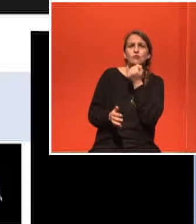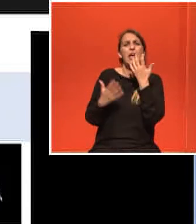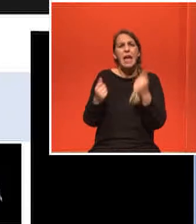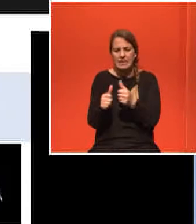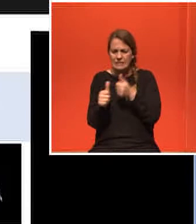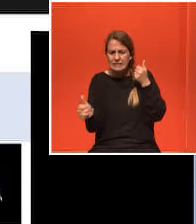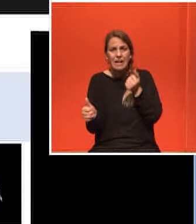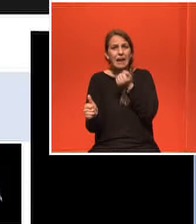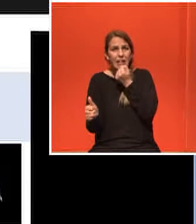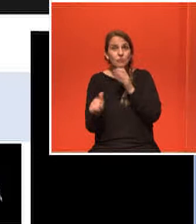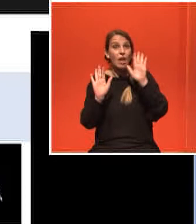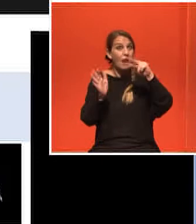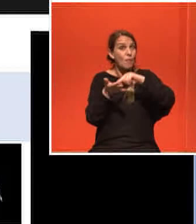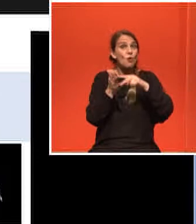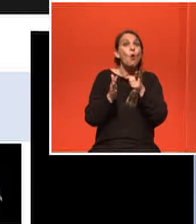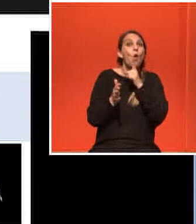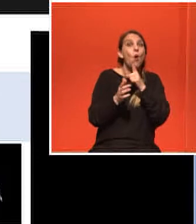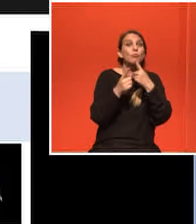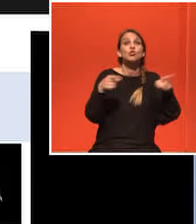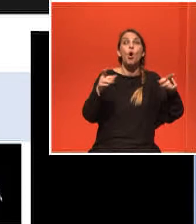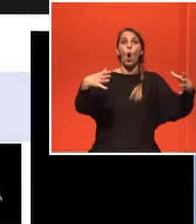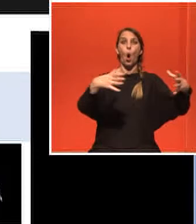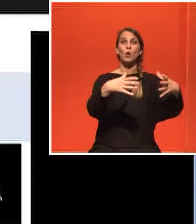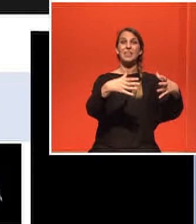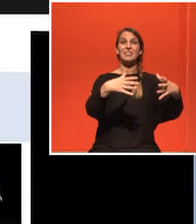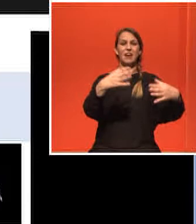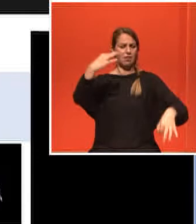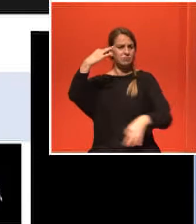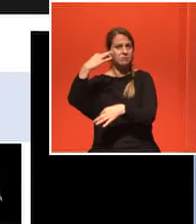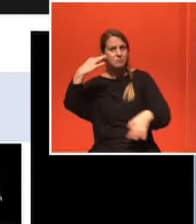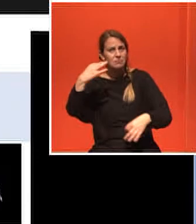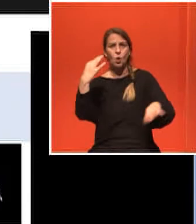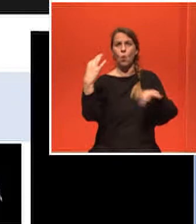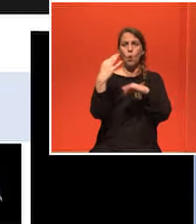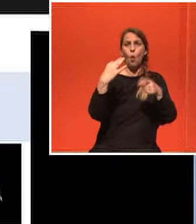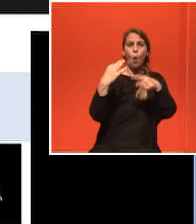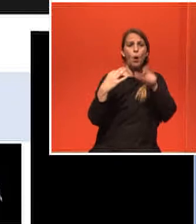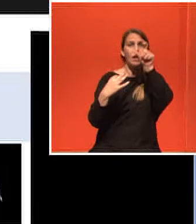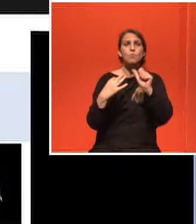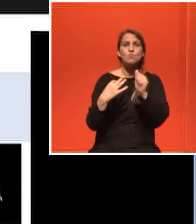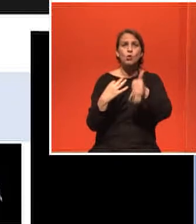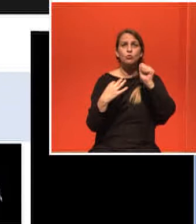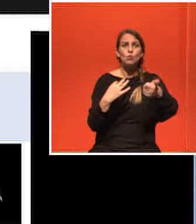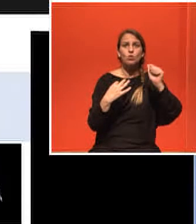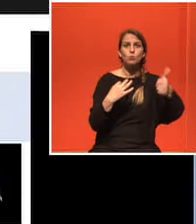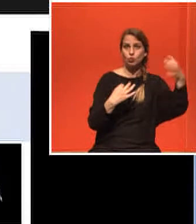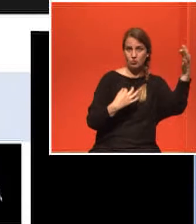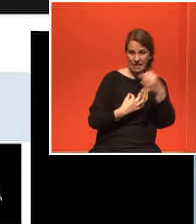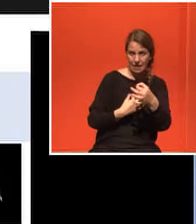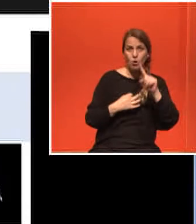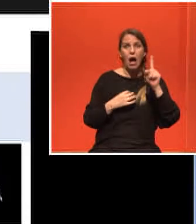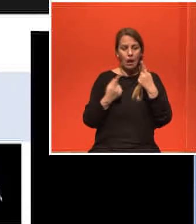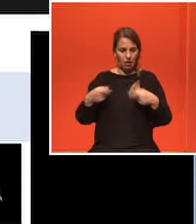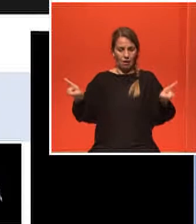όπως μια ορχήστρα μπορεί να είναι τέλεια τα όργανα που παίζουν αλλά να μην υπάρχει σωστή ενορχήστρωση